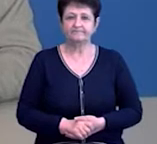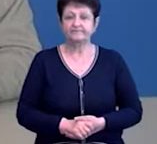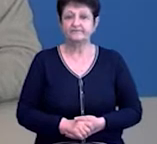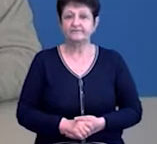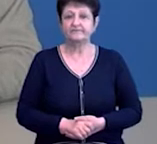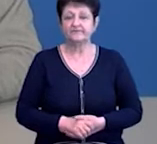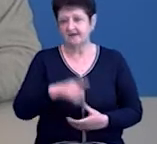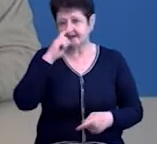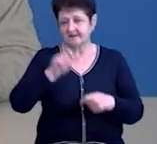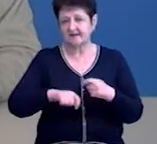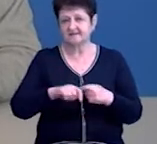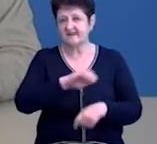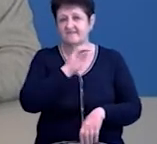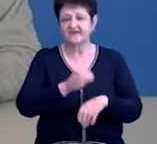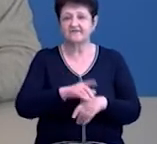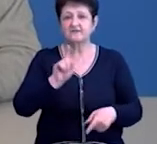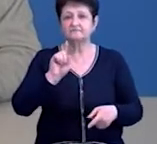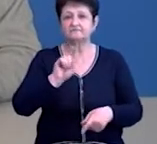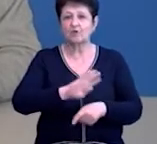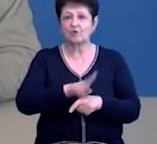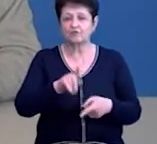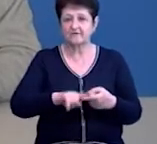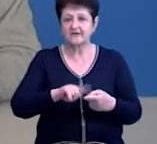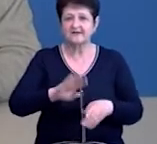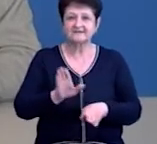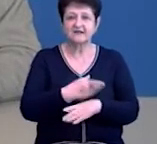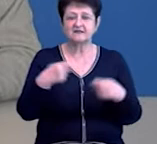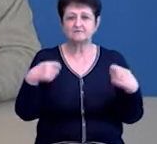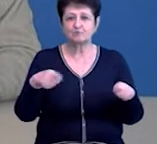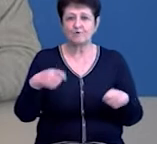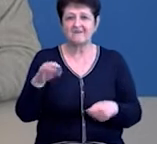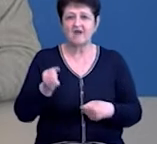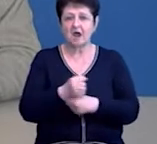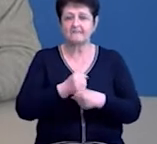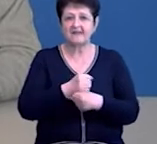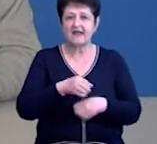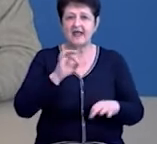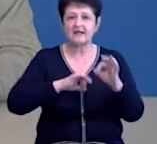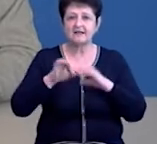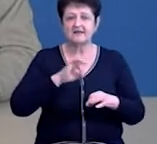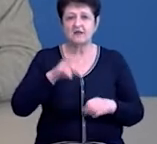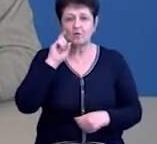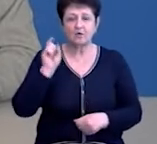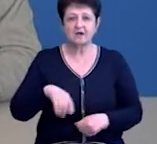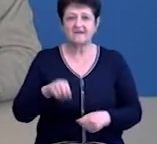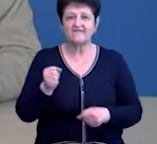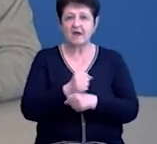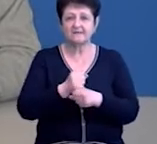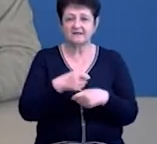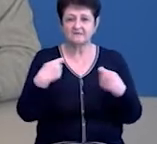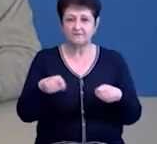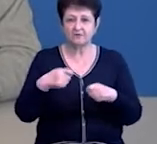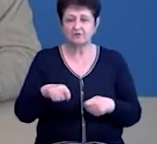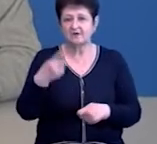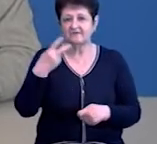Експрес-тести на виявлення коронавірусу на тиждень зняли з продажу в мережі аптек ліки України. В аптеці БАМ їх продають гуртом.